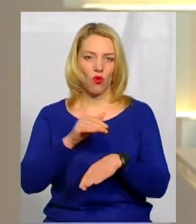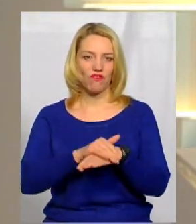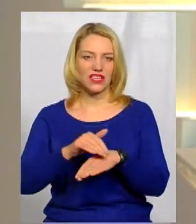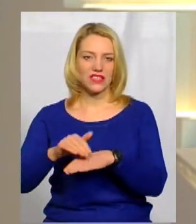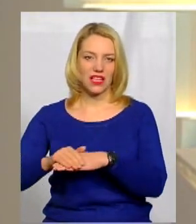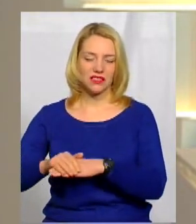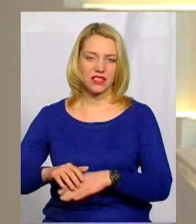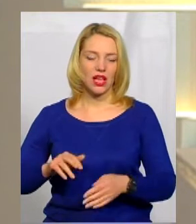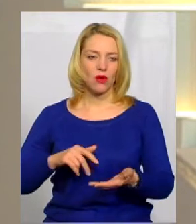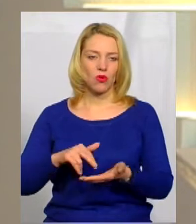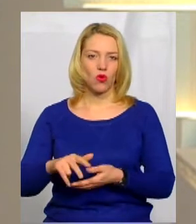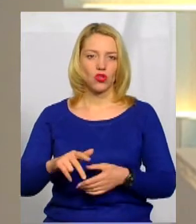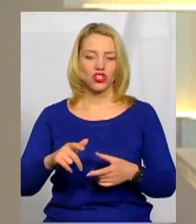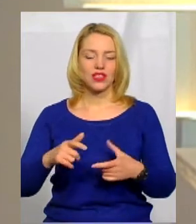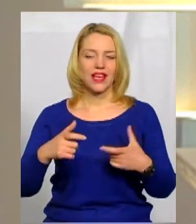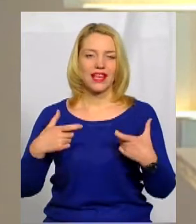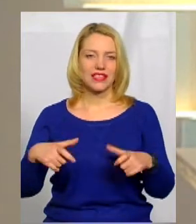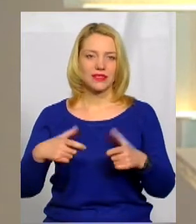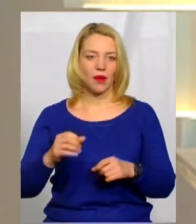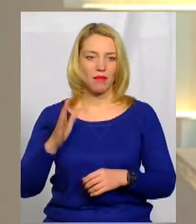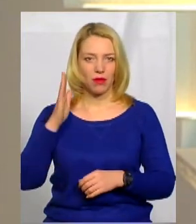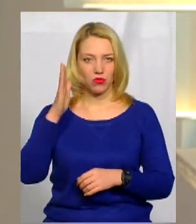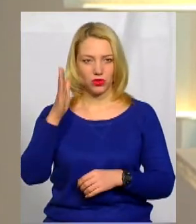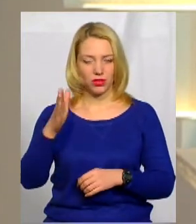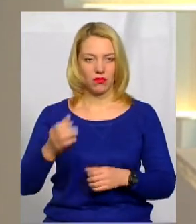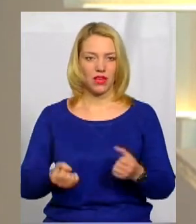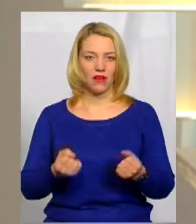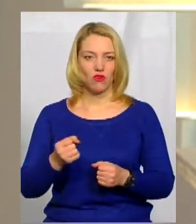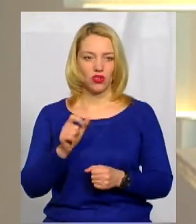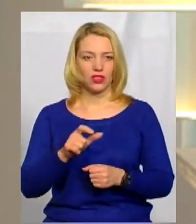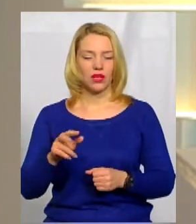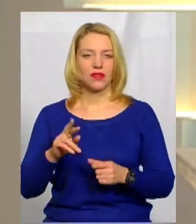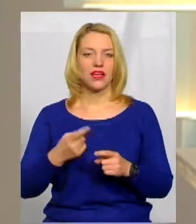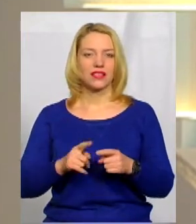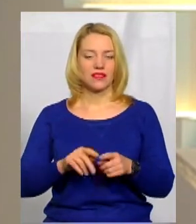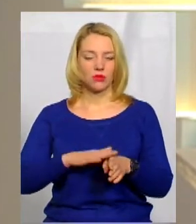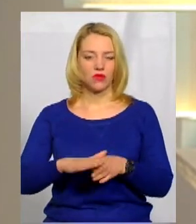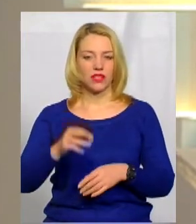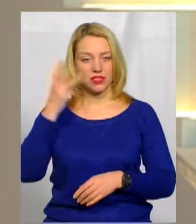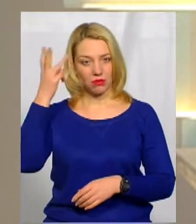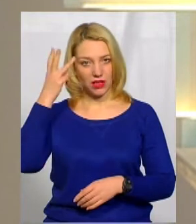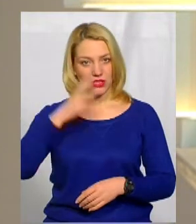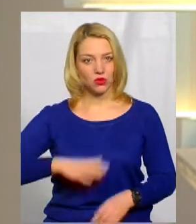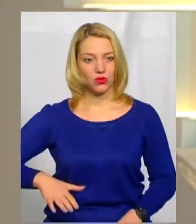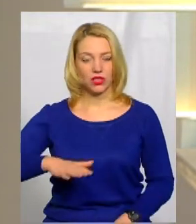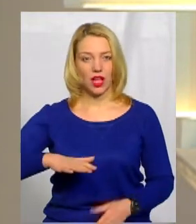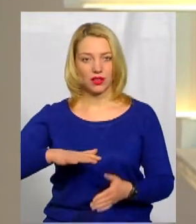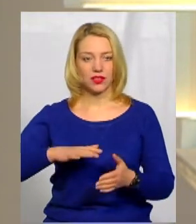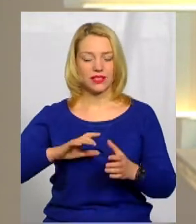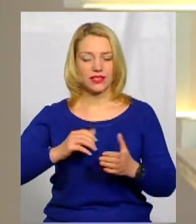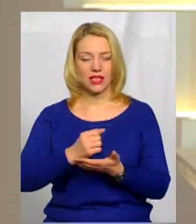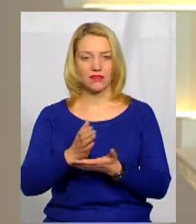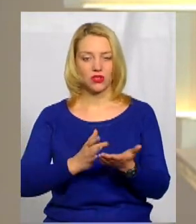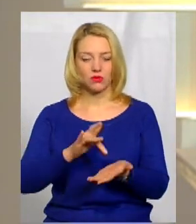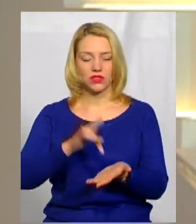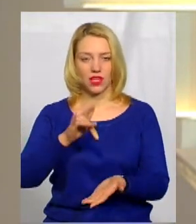проходження іспитів майбутніми водіями. Як це відбувається у Хмельницькому територіальному сервісному